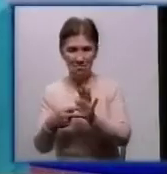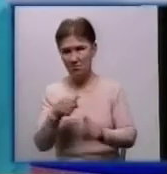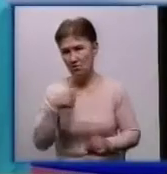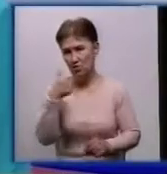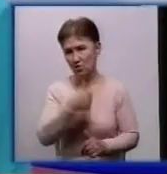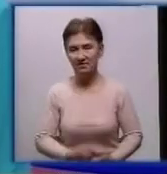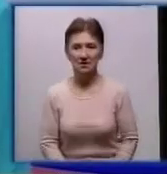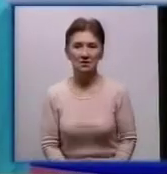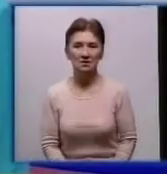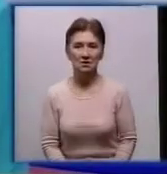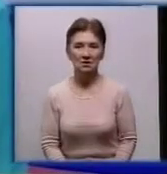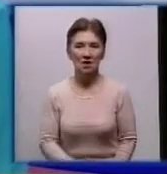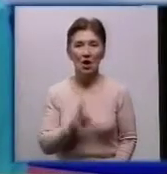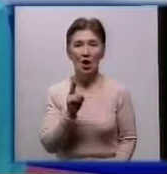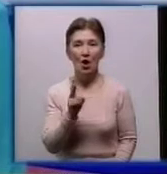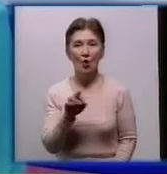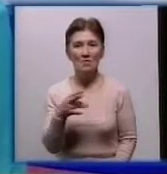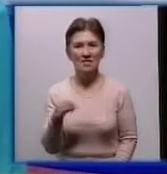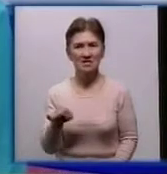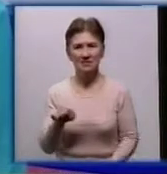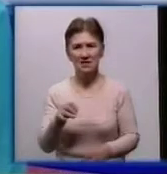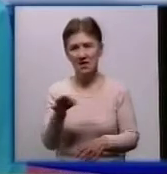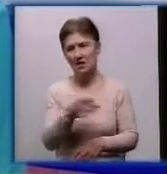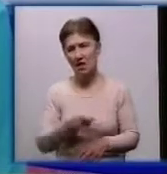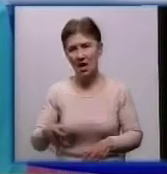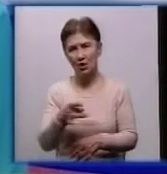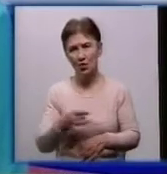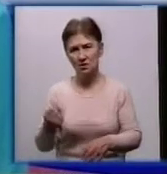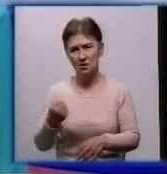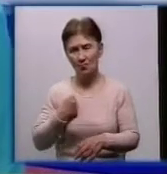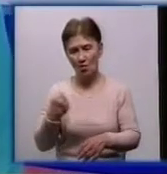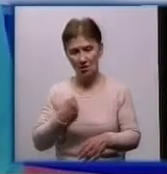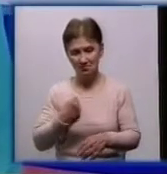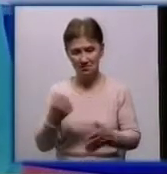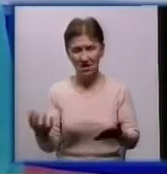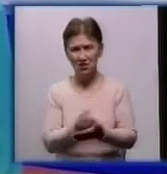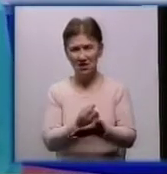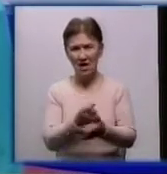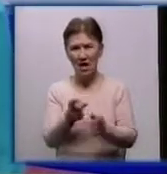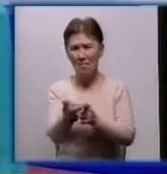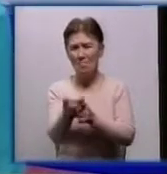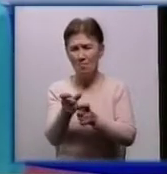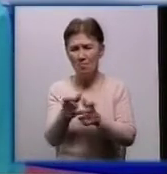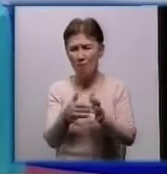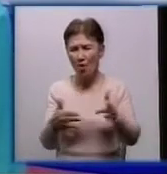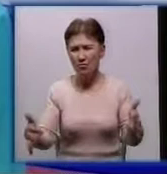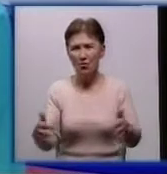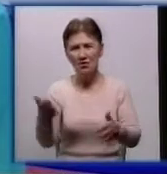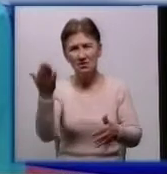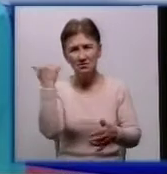В Компаніївському районі знешкодили боєприпаси часів Другої світової війни. Повідомлення про знайдені схожі на